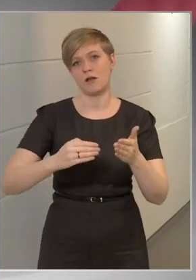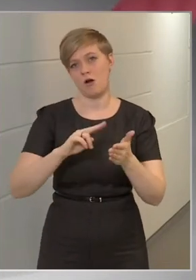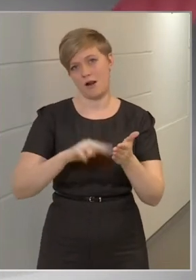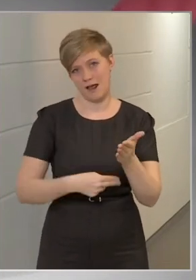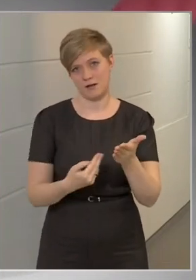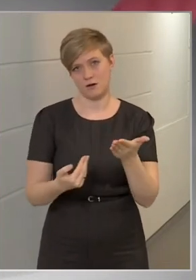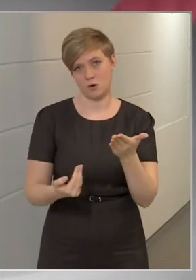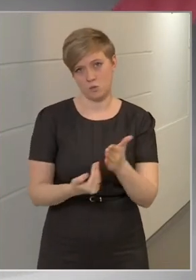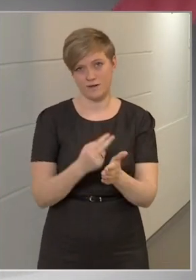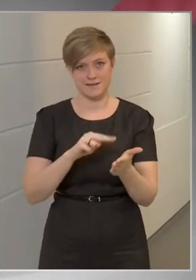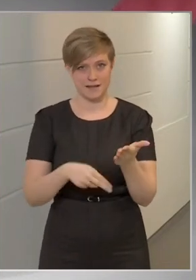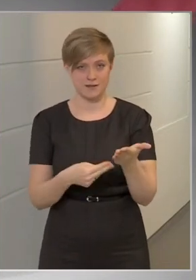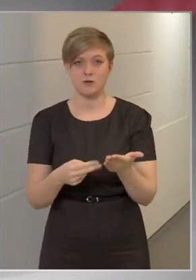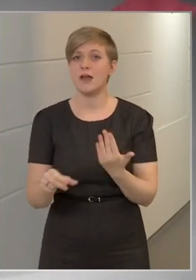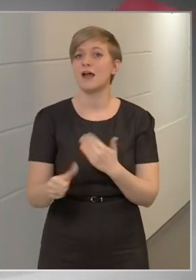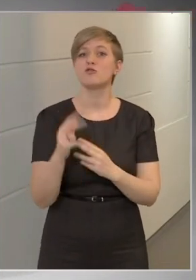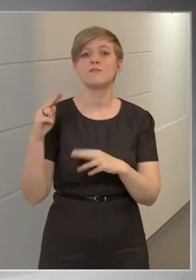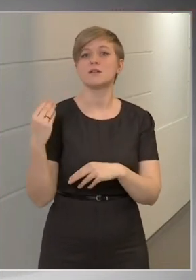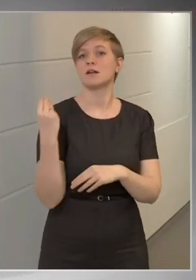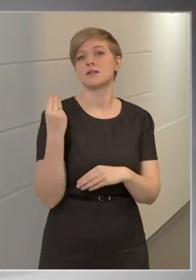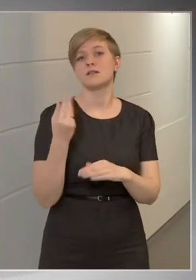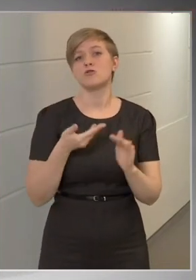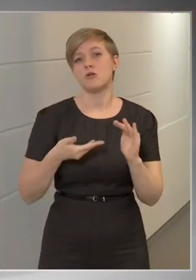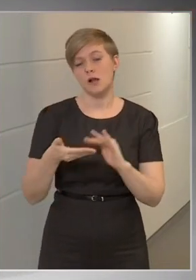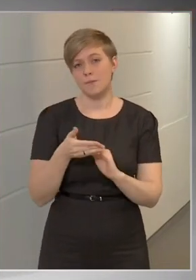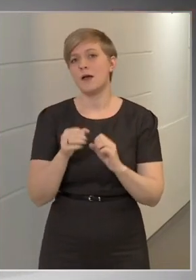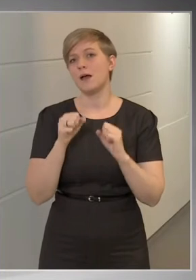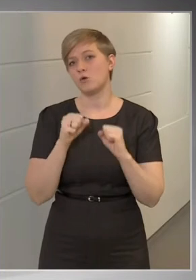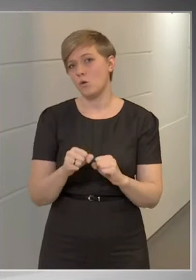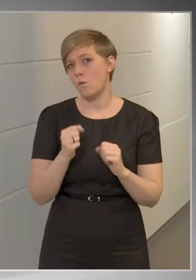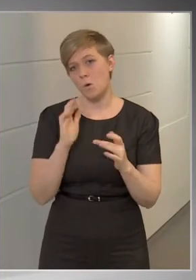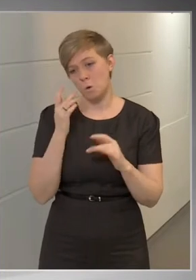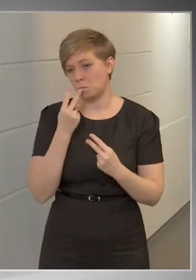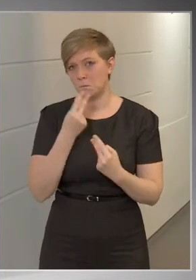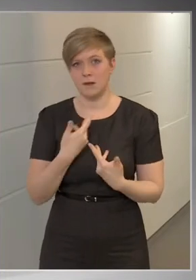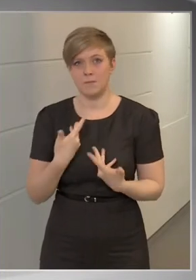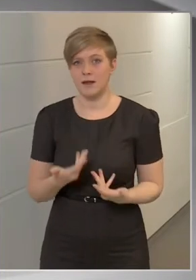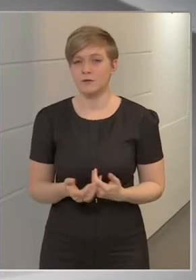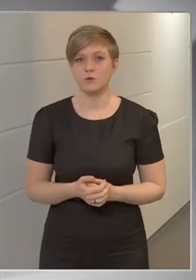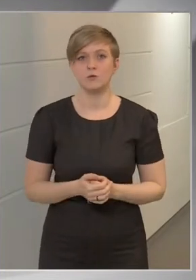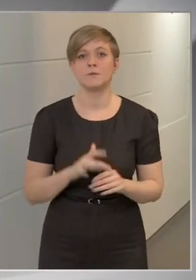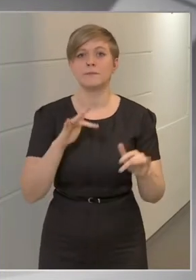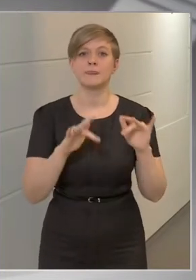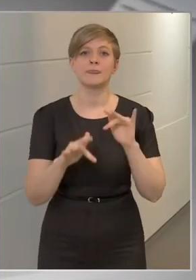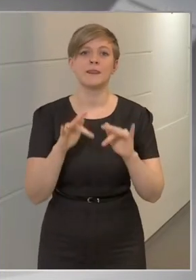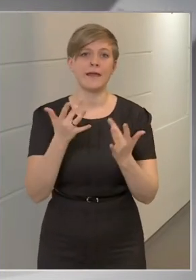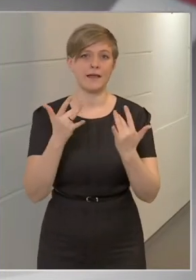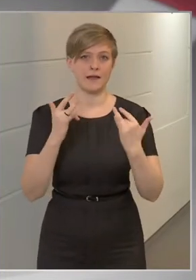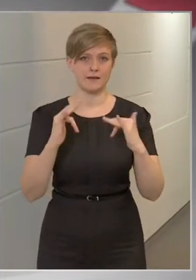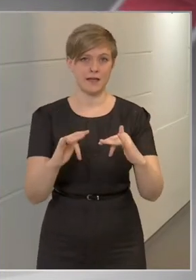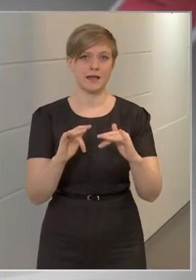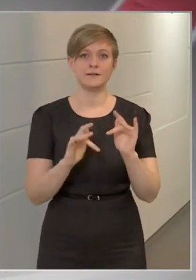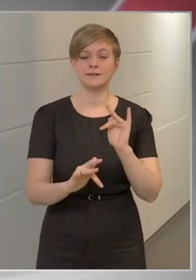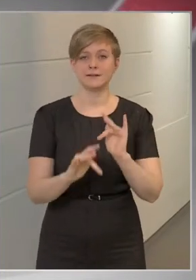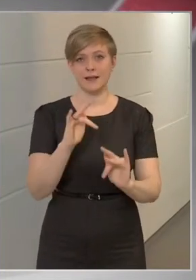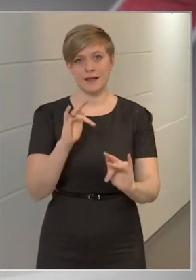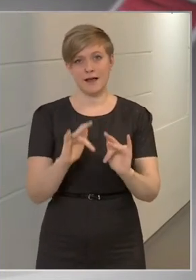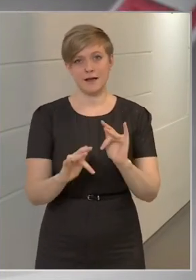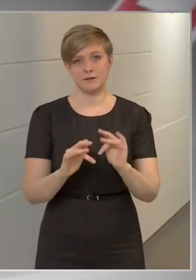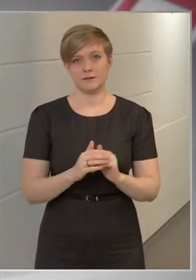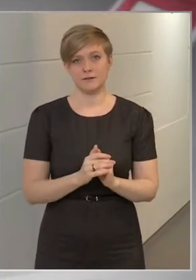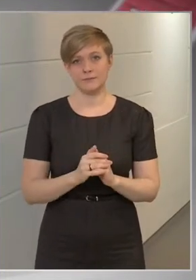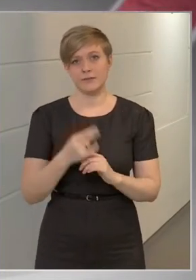szerződést. Az első visszajelzések alapján egyébként komoly gondokat nem látunk. Néhány helyen és néhány